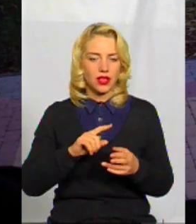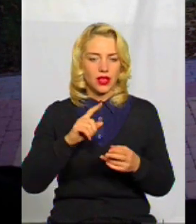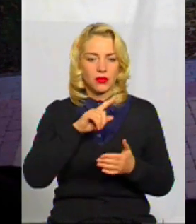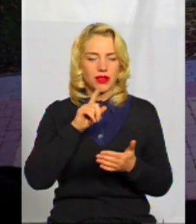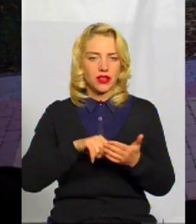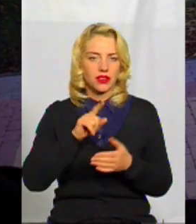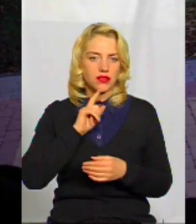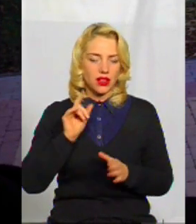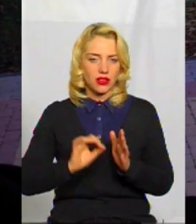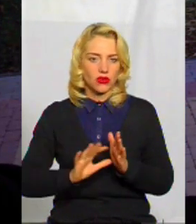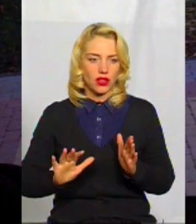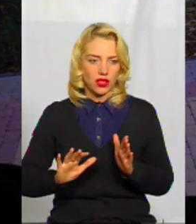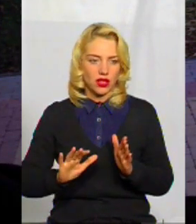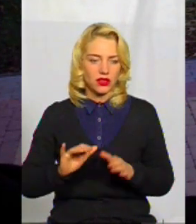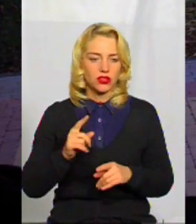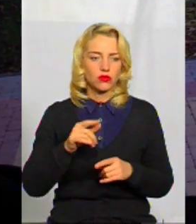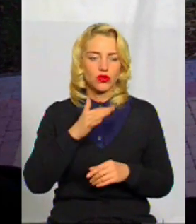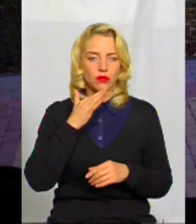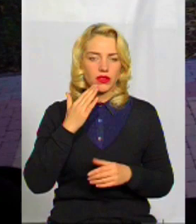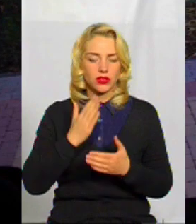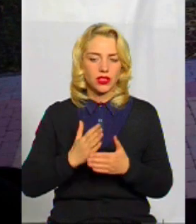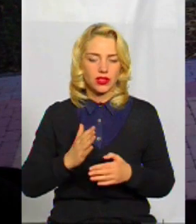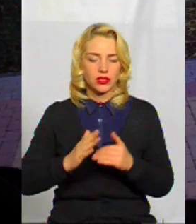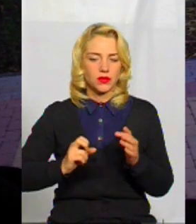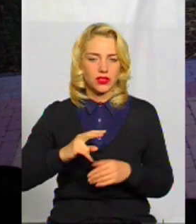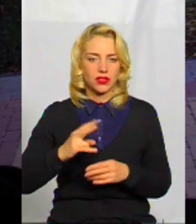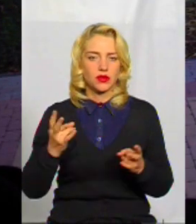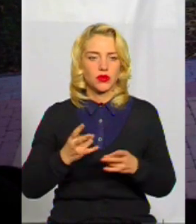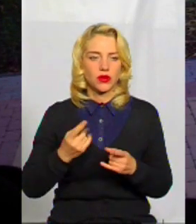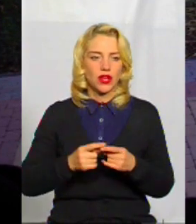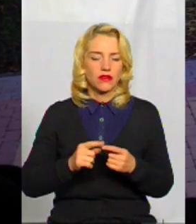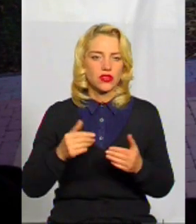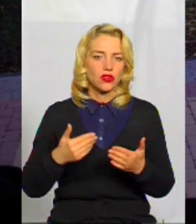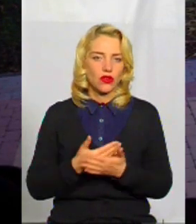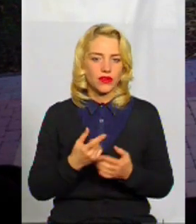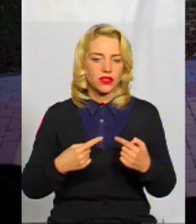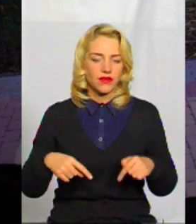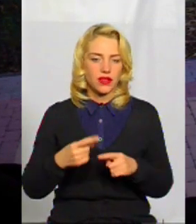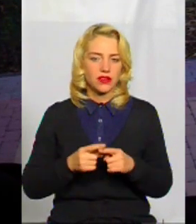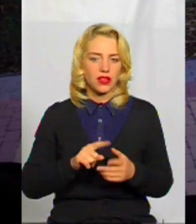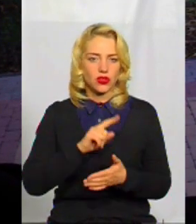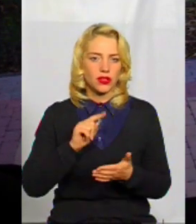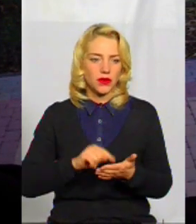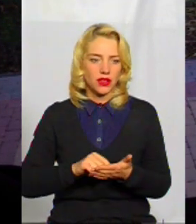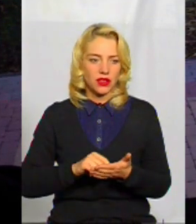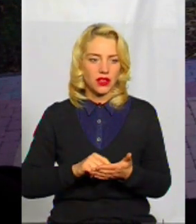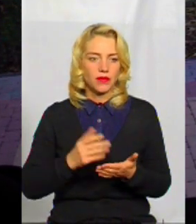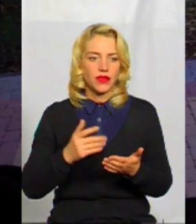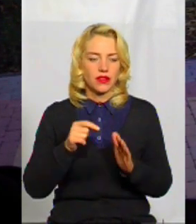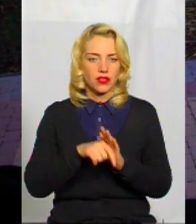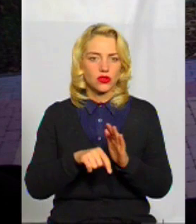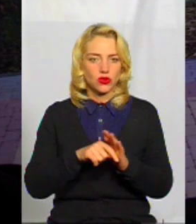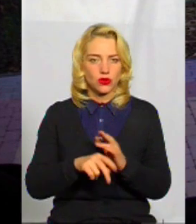енергетики, тому що дуже багато спеціалістів потрібно саме в цій новій сфері. Також це є питання, які стосуються